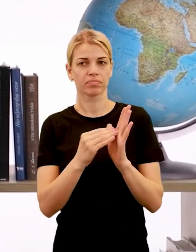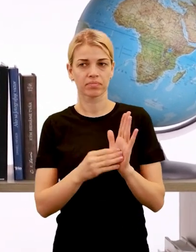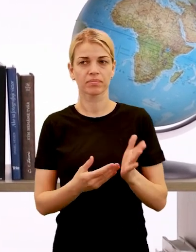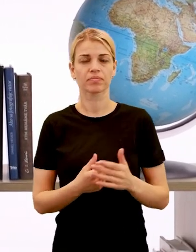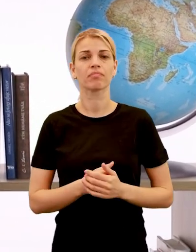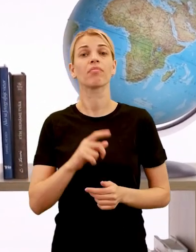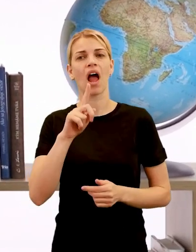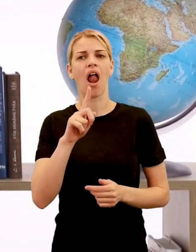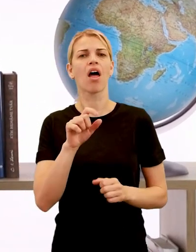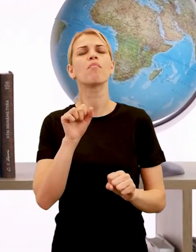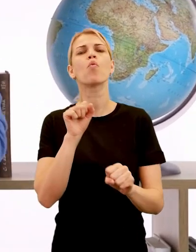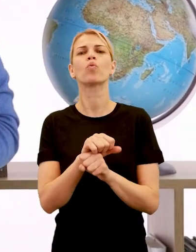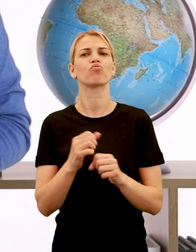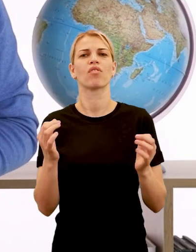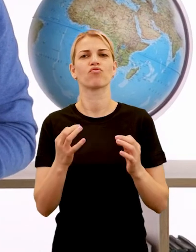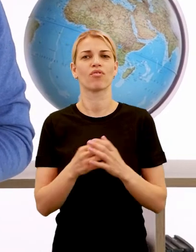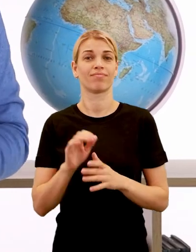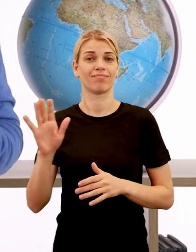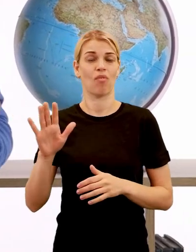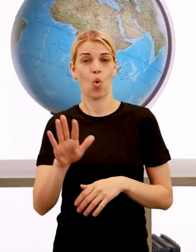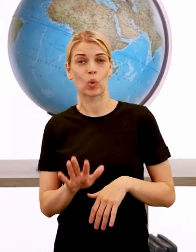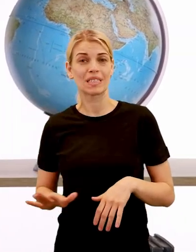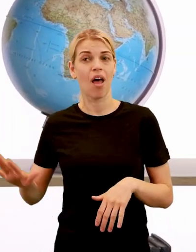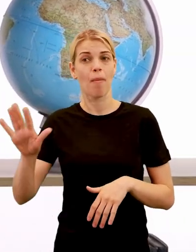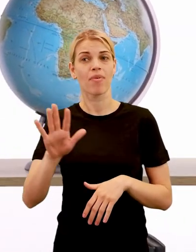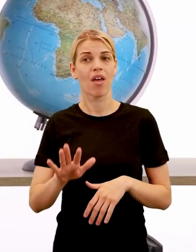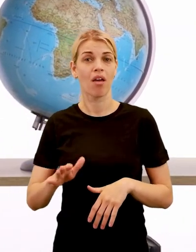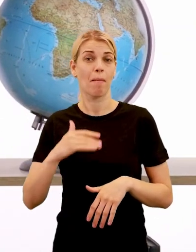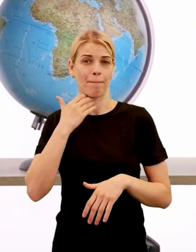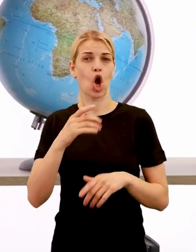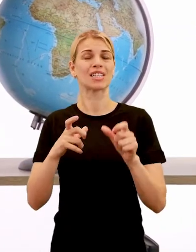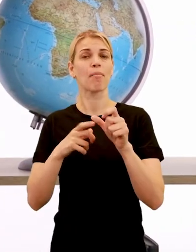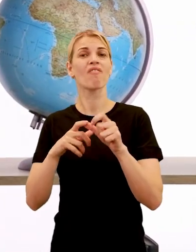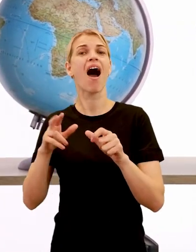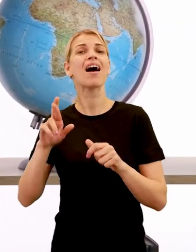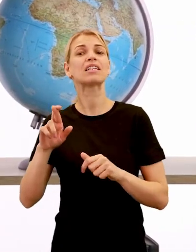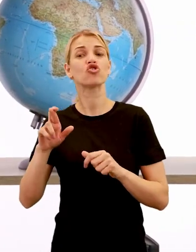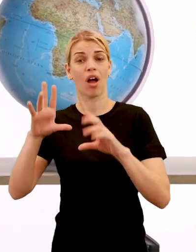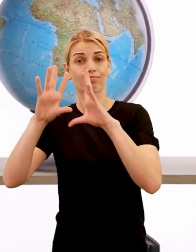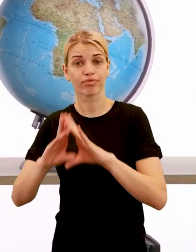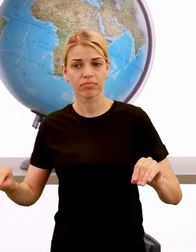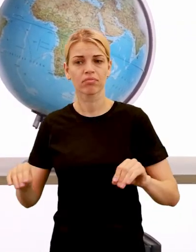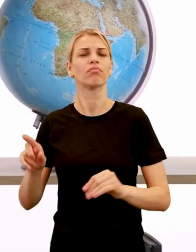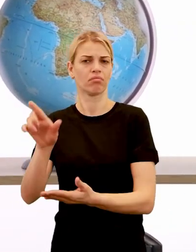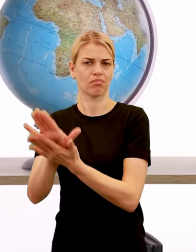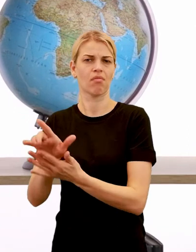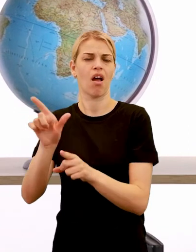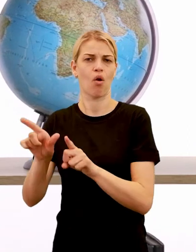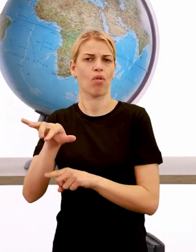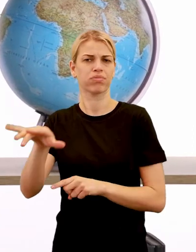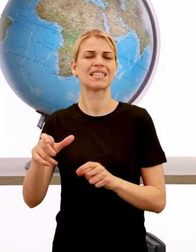Isté však je, že na tomto svojom území aj potom rozpadnutí Samová ríša ostali a začali si vytvárať také